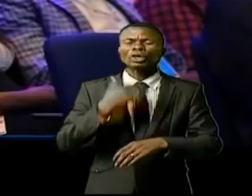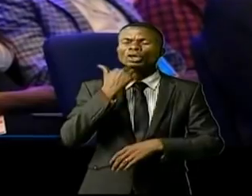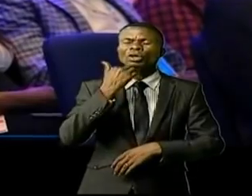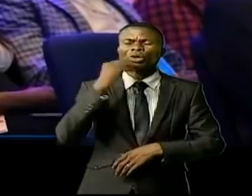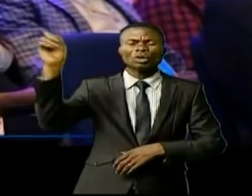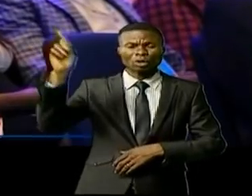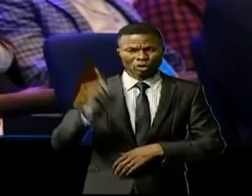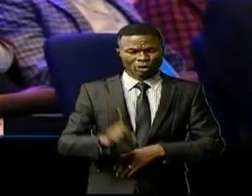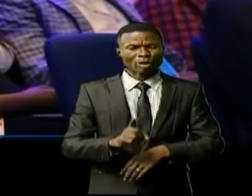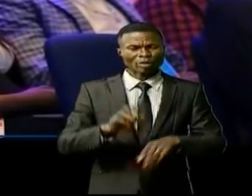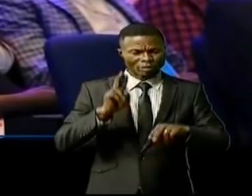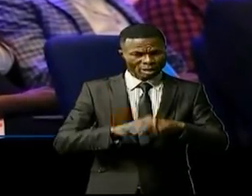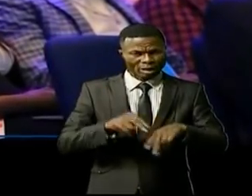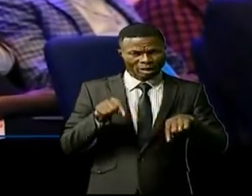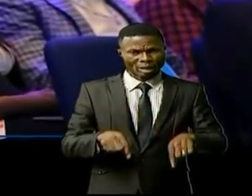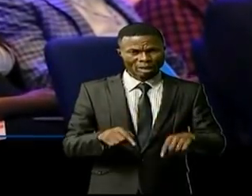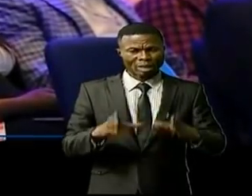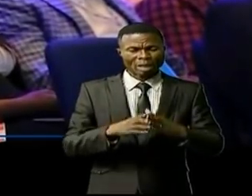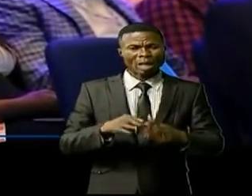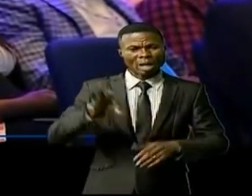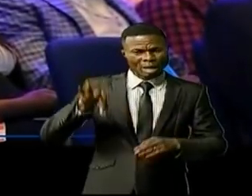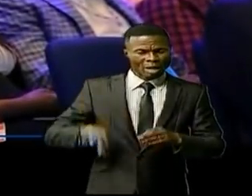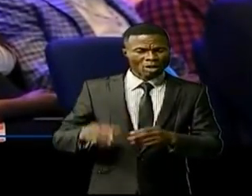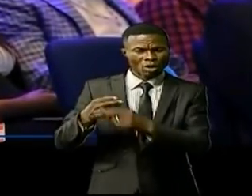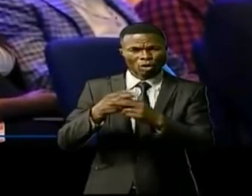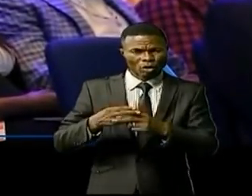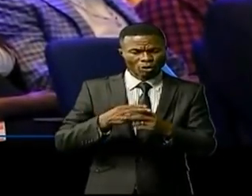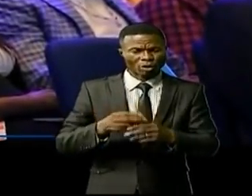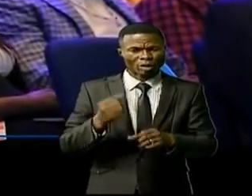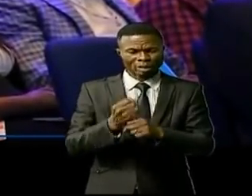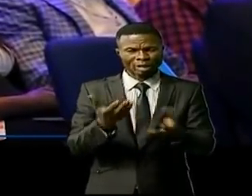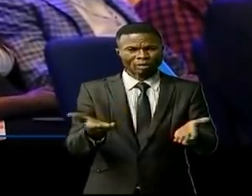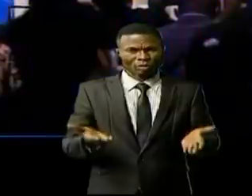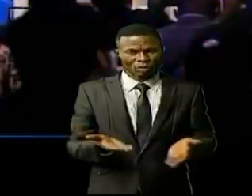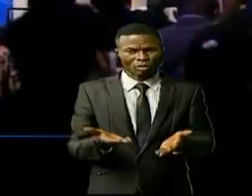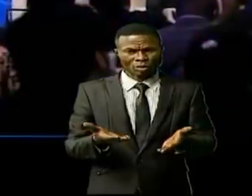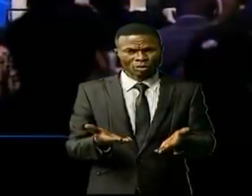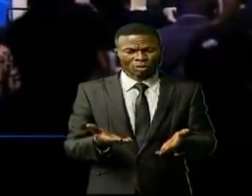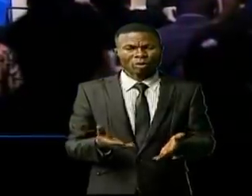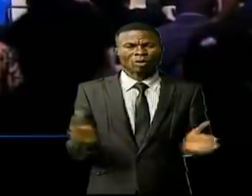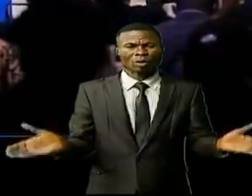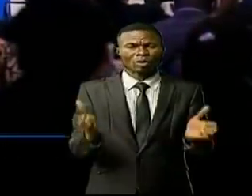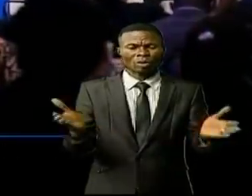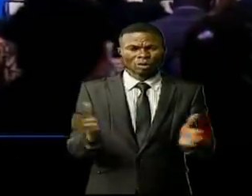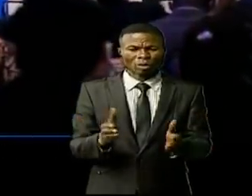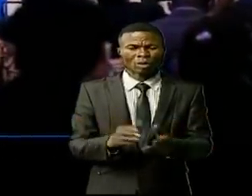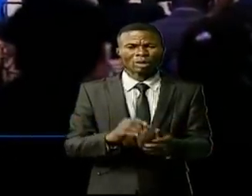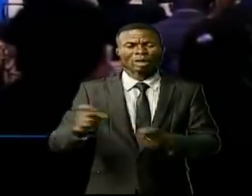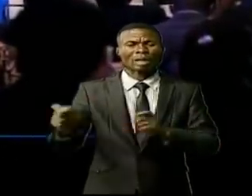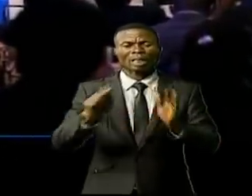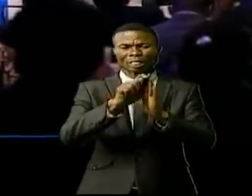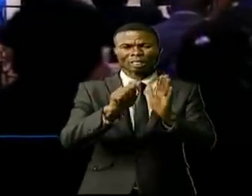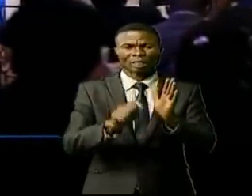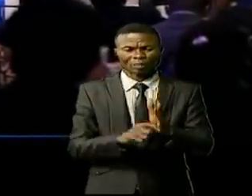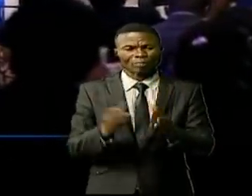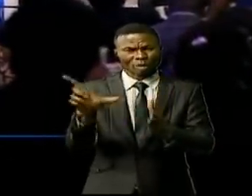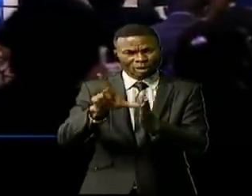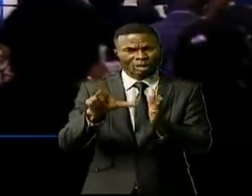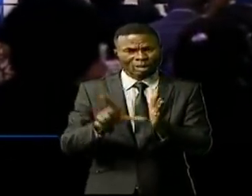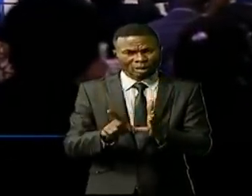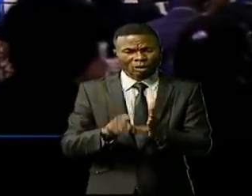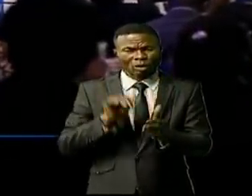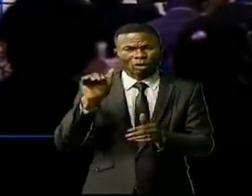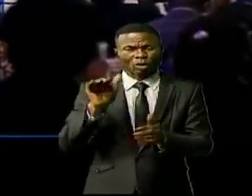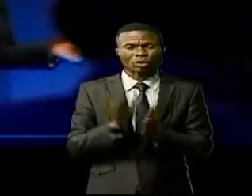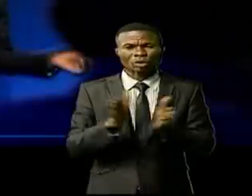'installer en RDC avec des garanties d'une sécurité d'investissement encadrées par deux tests et lois, a argumenté le directeur général